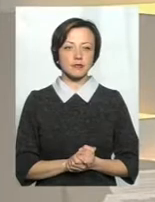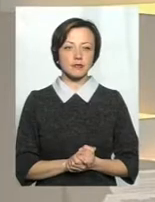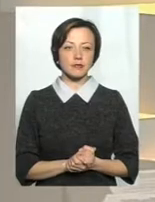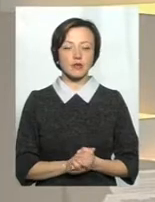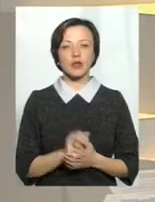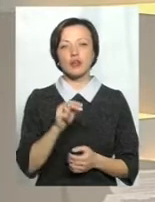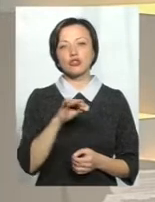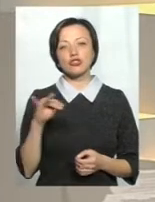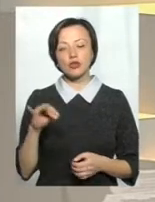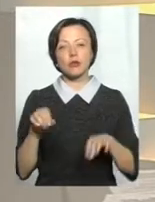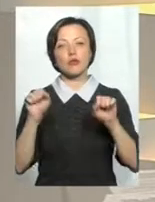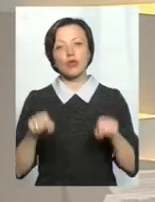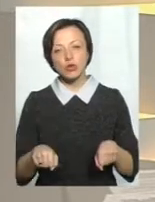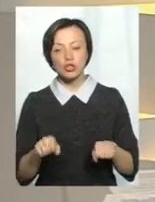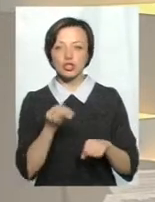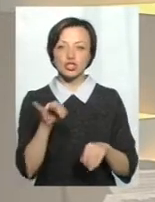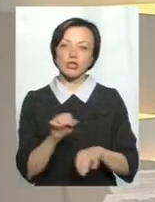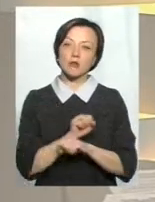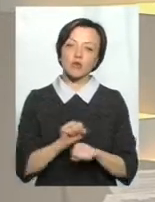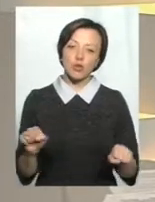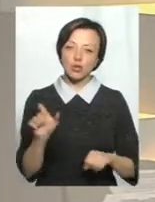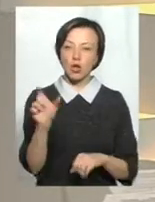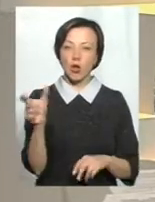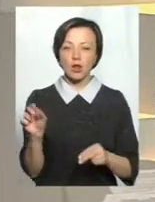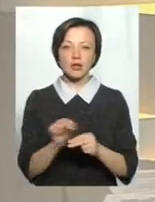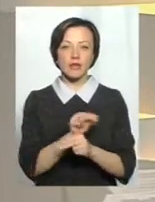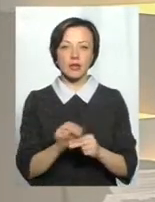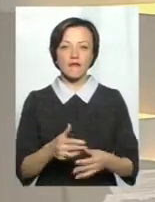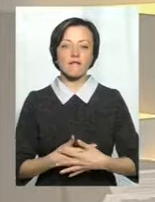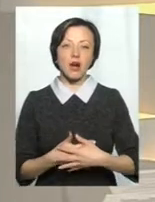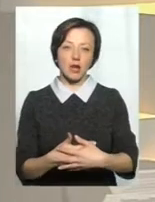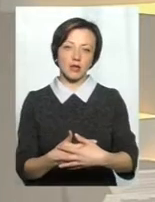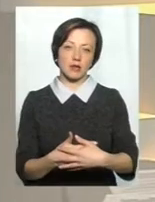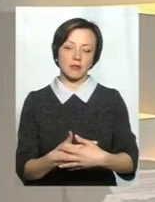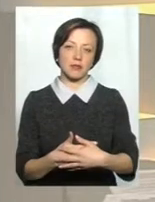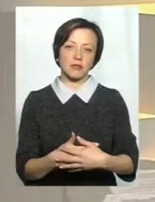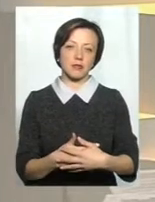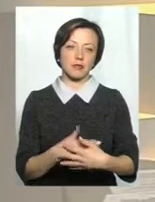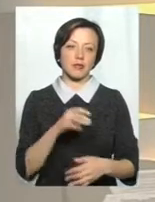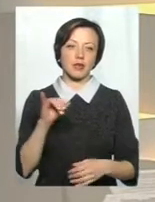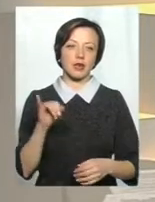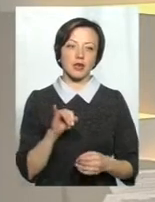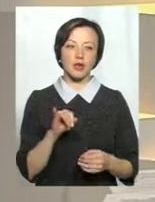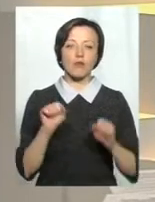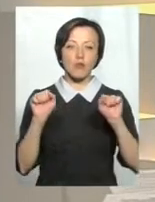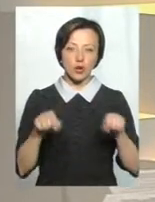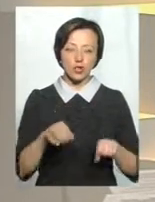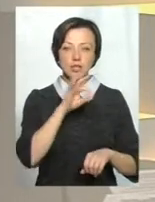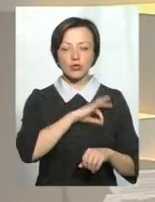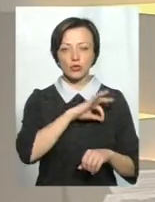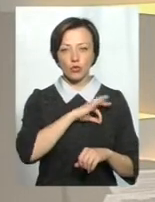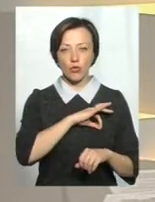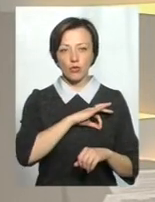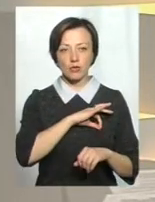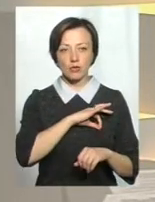показаний, чи протипоказаний голкотерапія вагітним? Чи можна її застосовувати